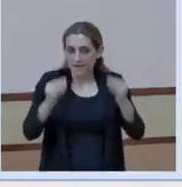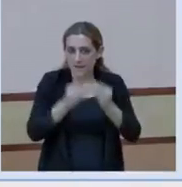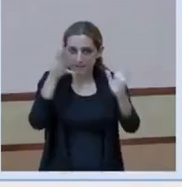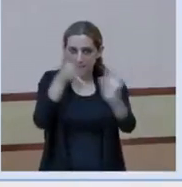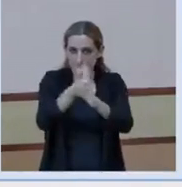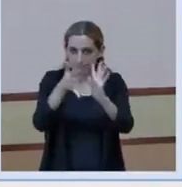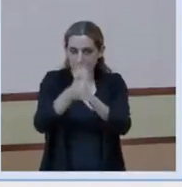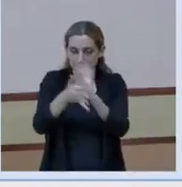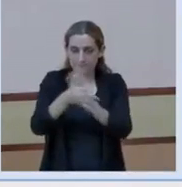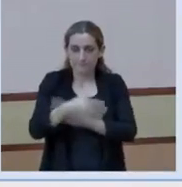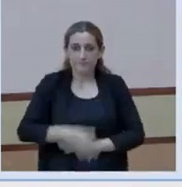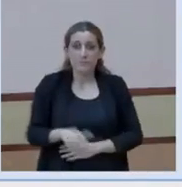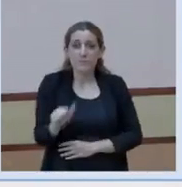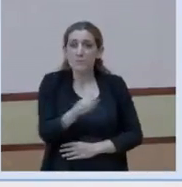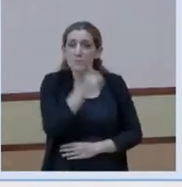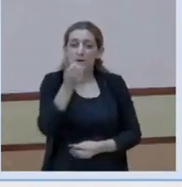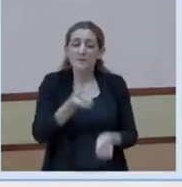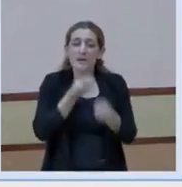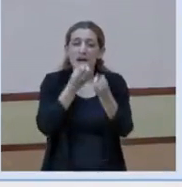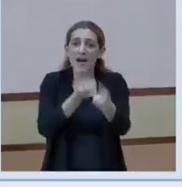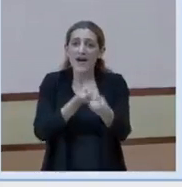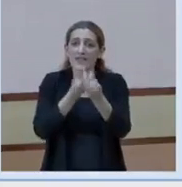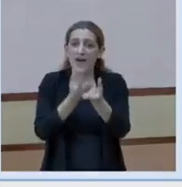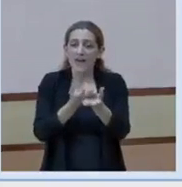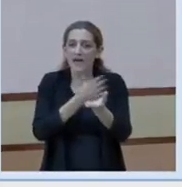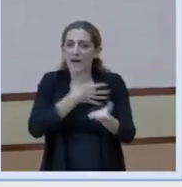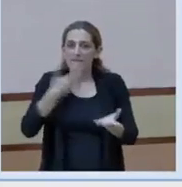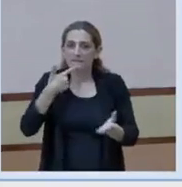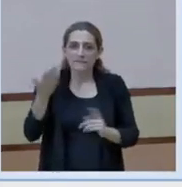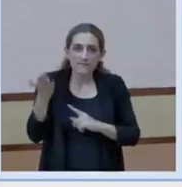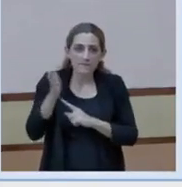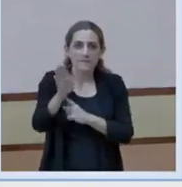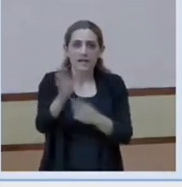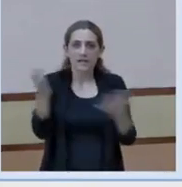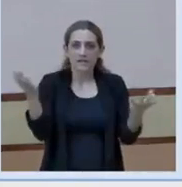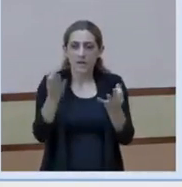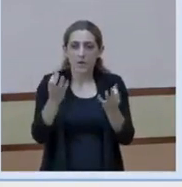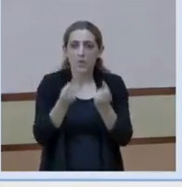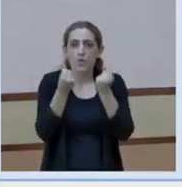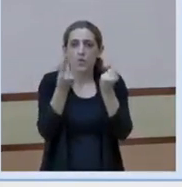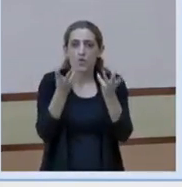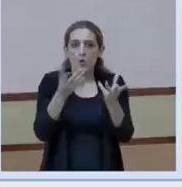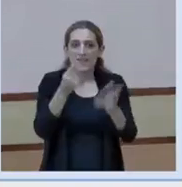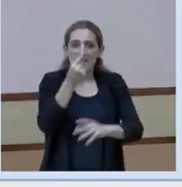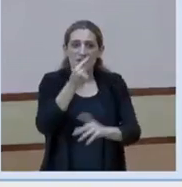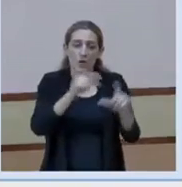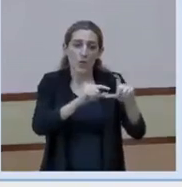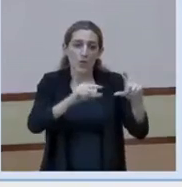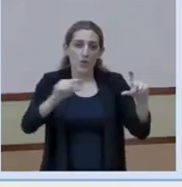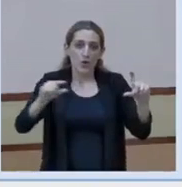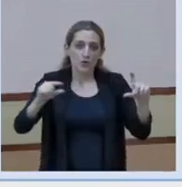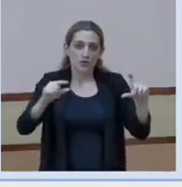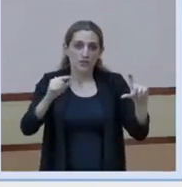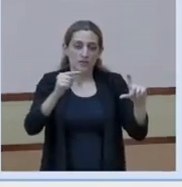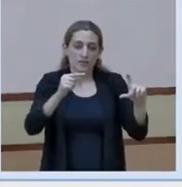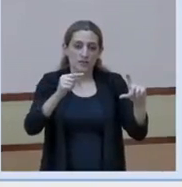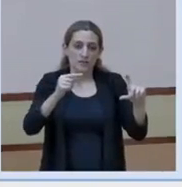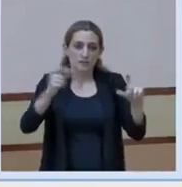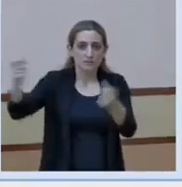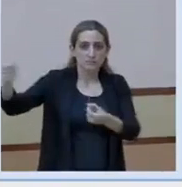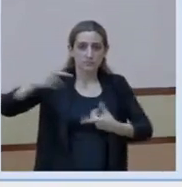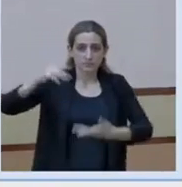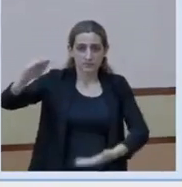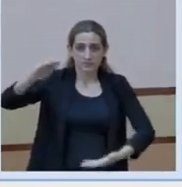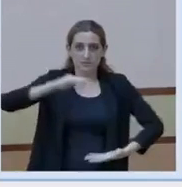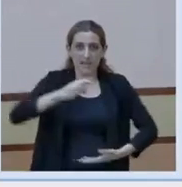La primera dada que compartim és el nombre de dosis que hem rebut i aquest nombre de dosis ha estat de